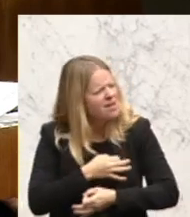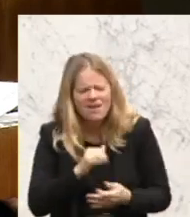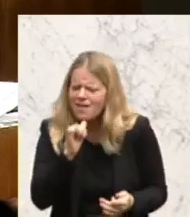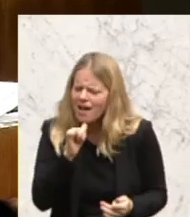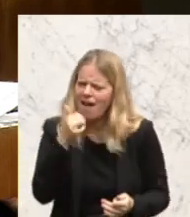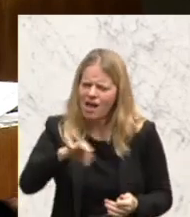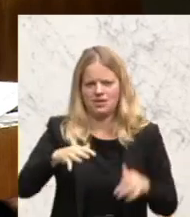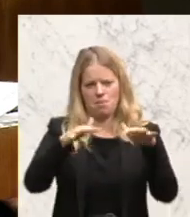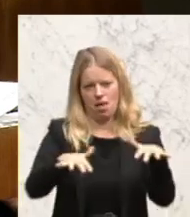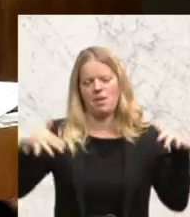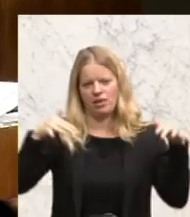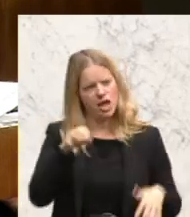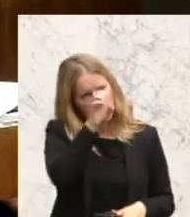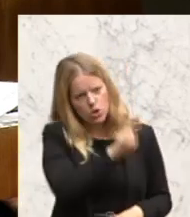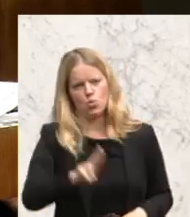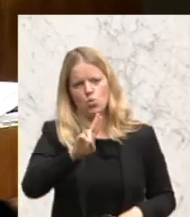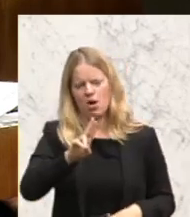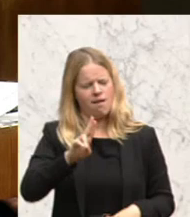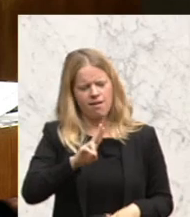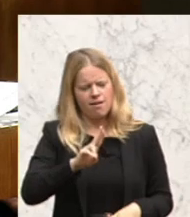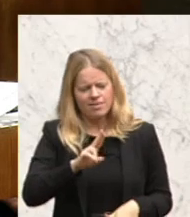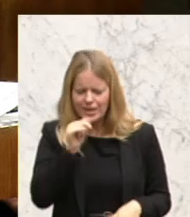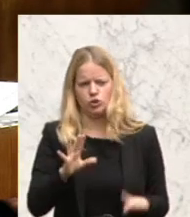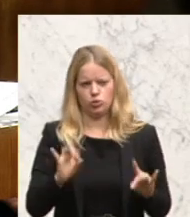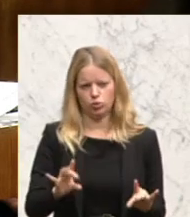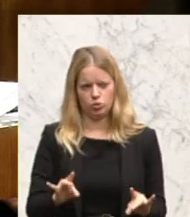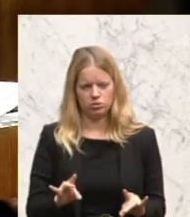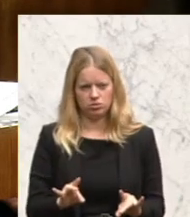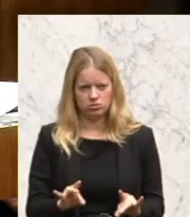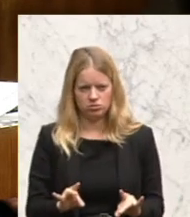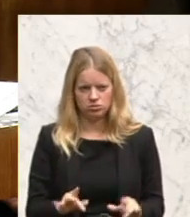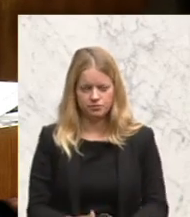der Europäischen Union auch nur irgendetwas verloren.